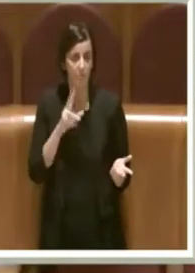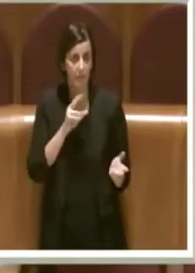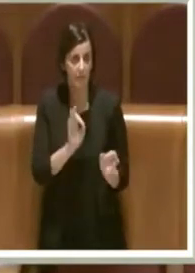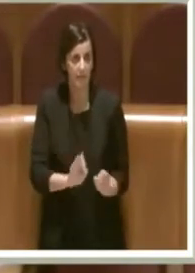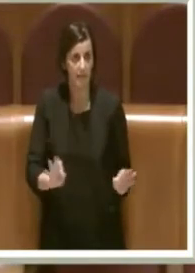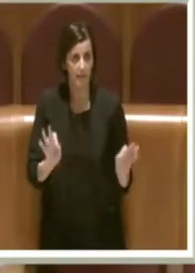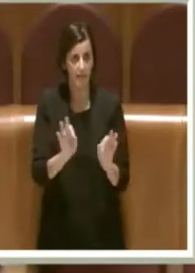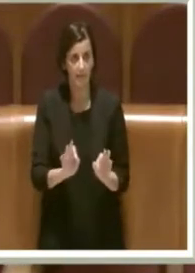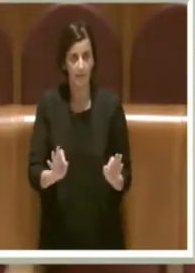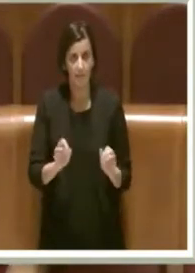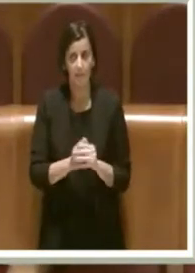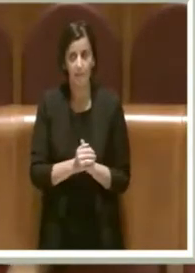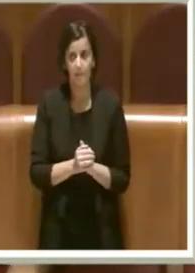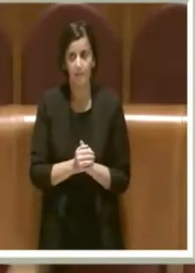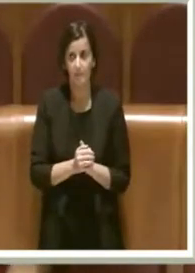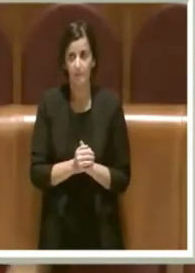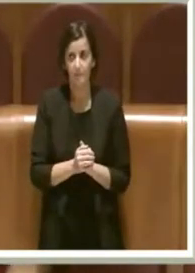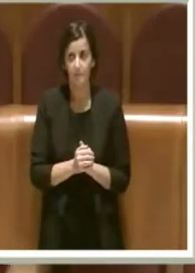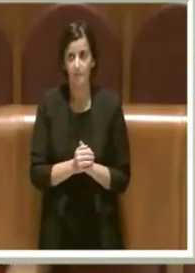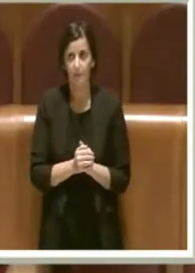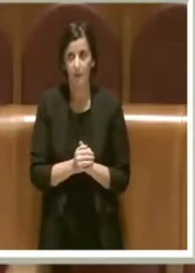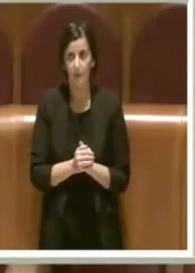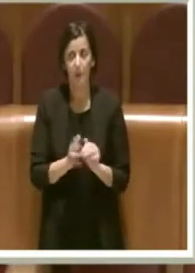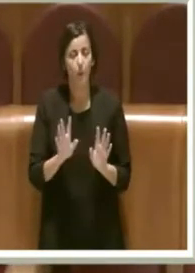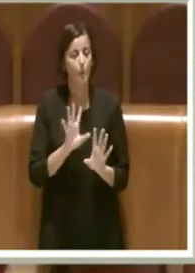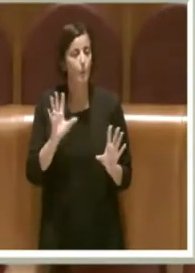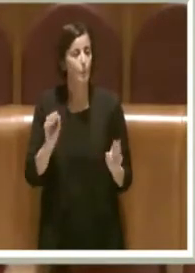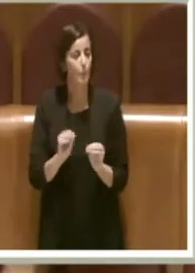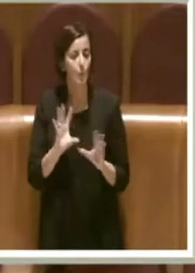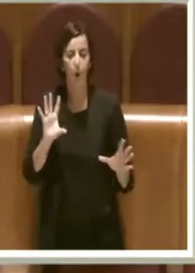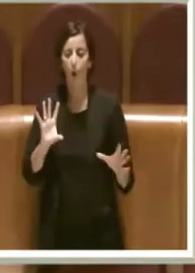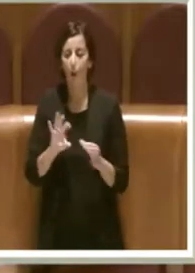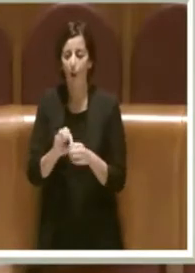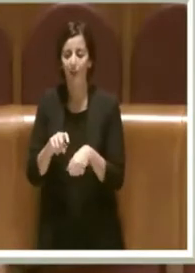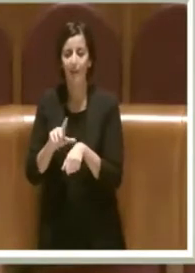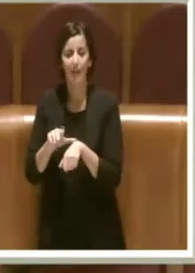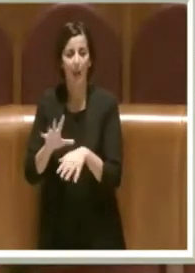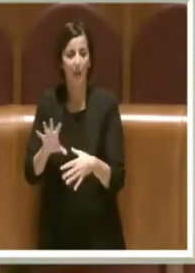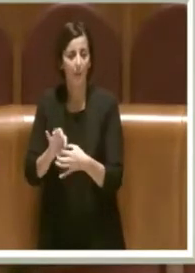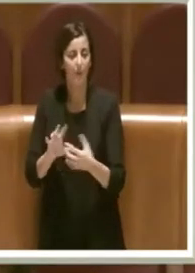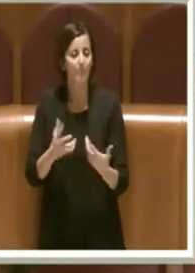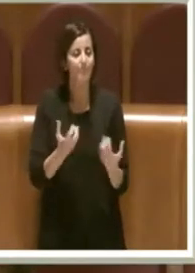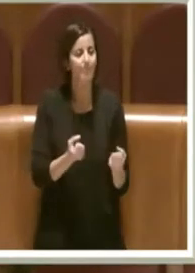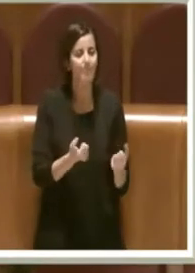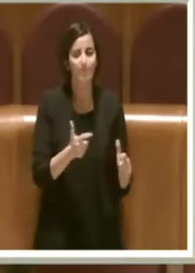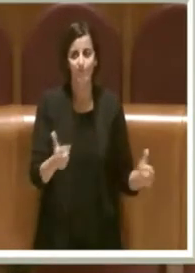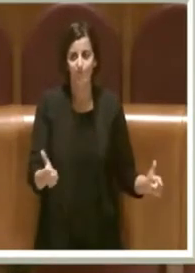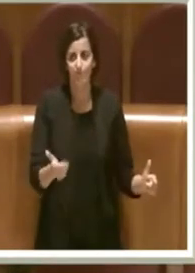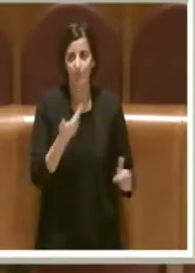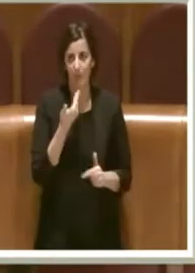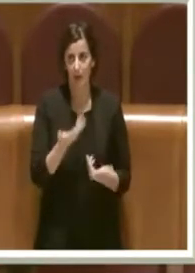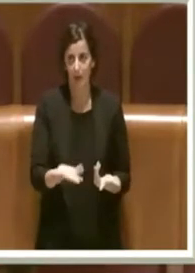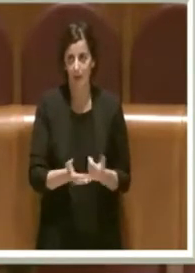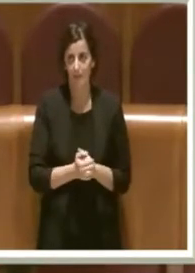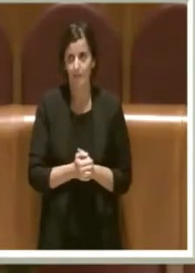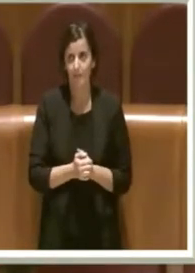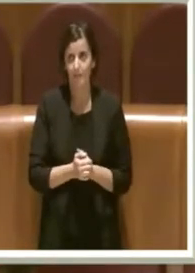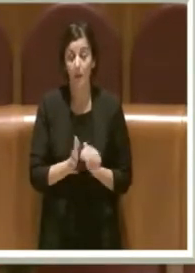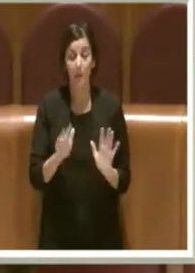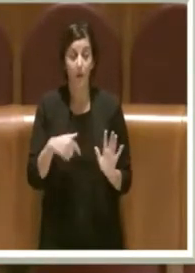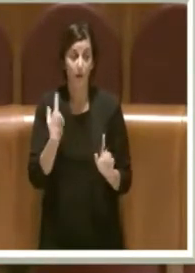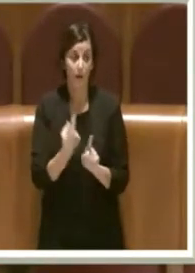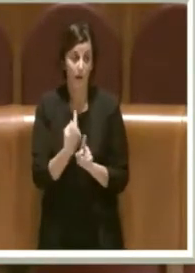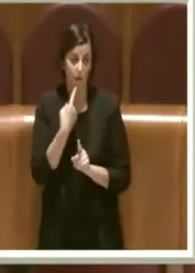tutto ridotto al tempo e non ai contenuti. Devo dire che poi però lei ha